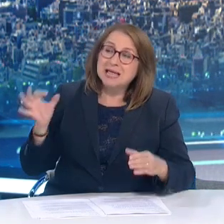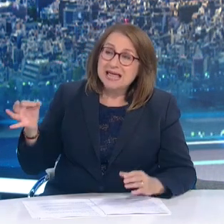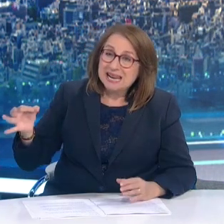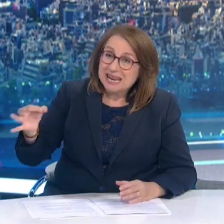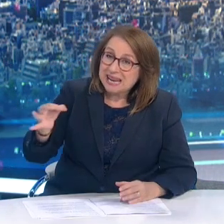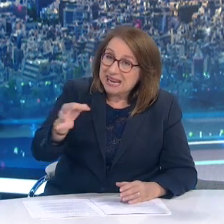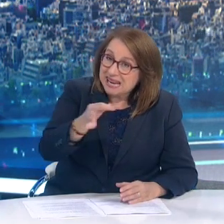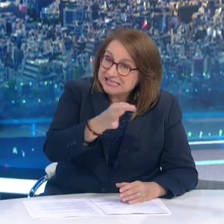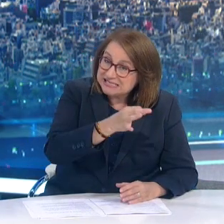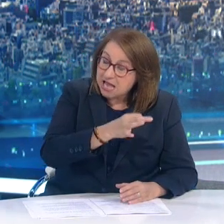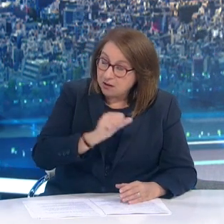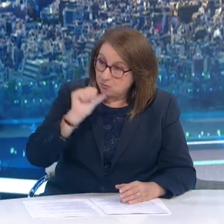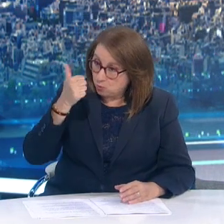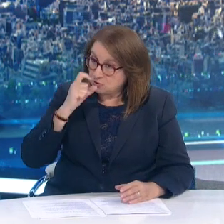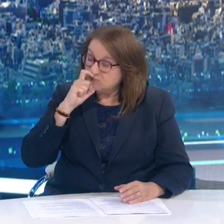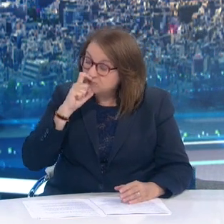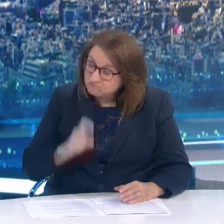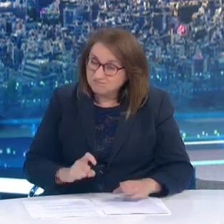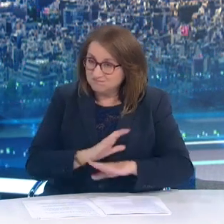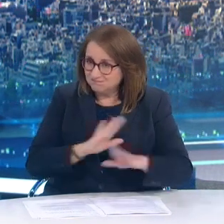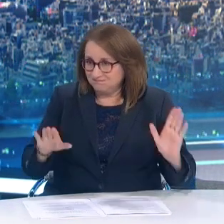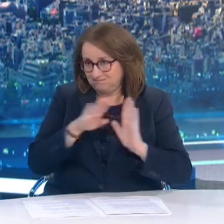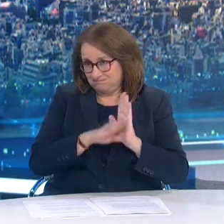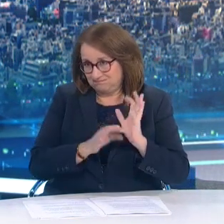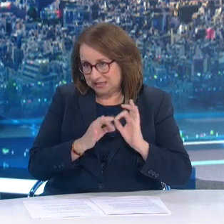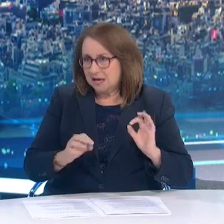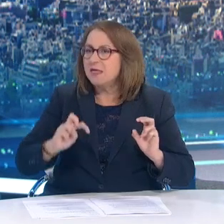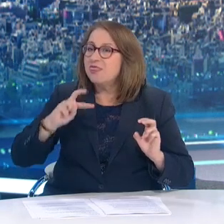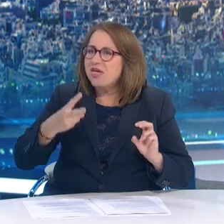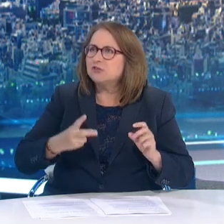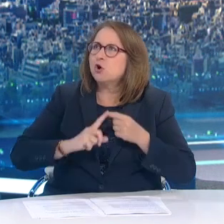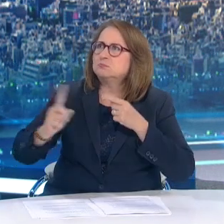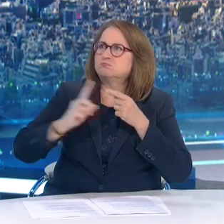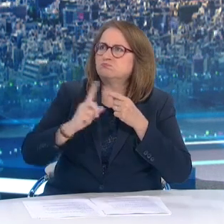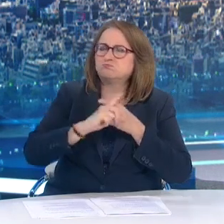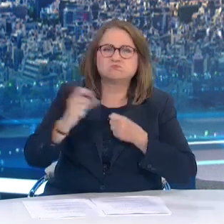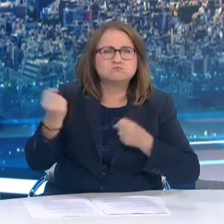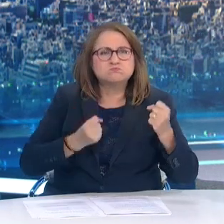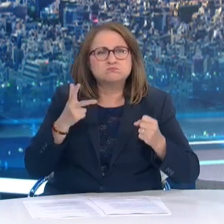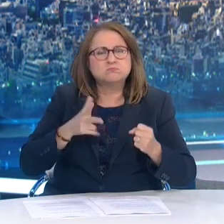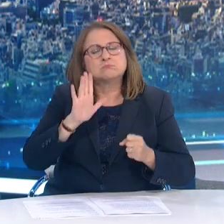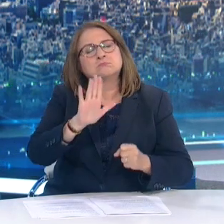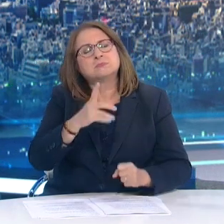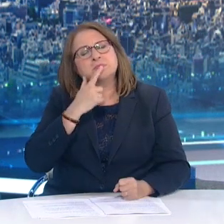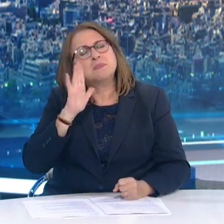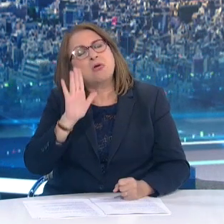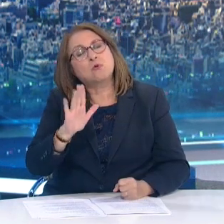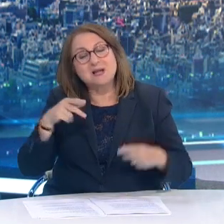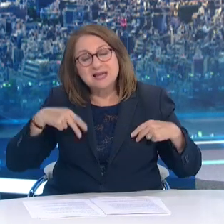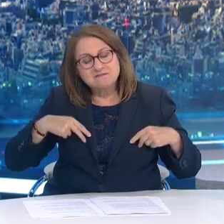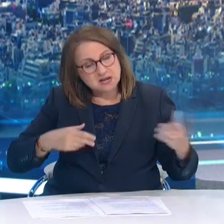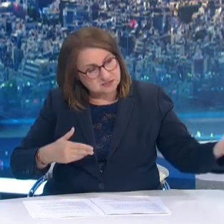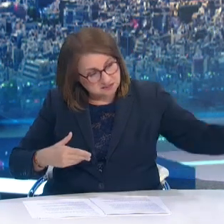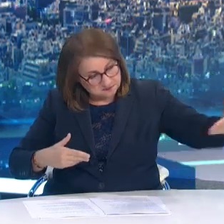κυβέρνηση την αξιολογεί και θα την επανεκτιμήσει συνολικά Ανάλογα και με την πορεία των επιδημιολογικών δεδομένων Μια